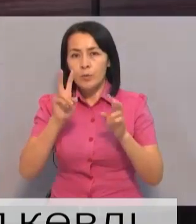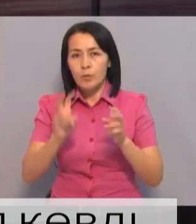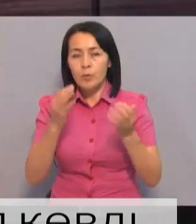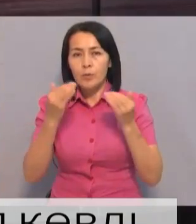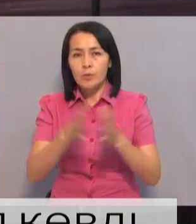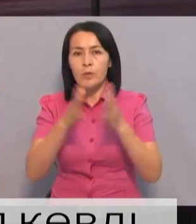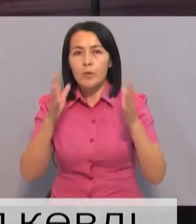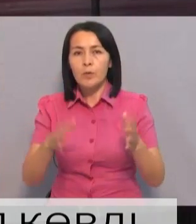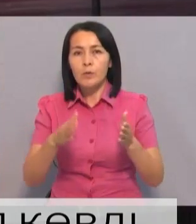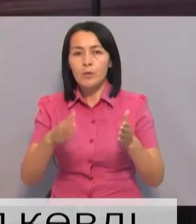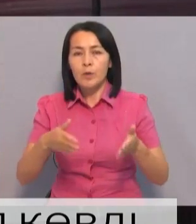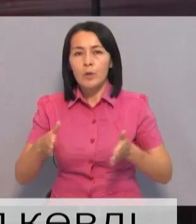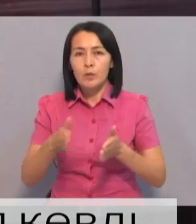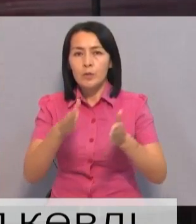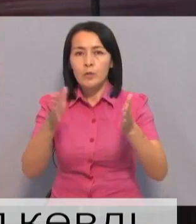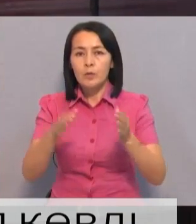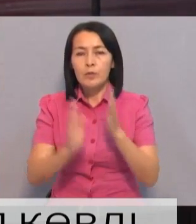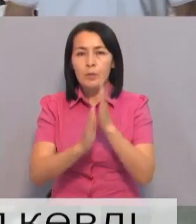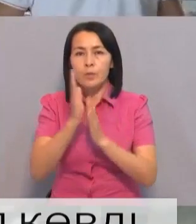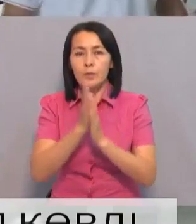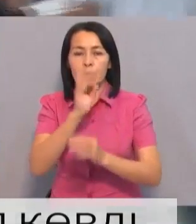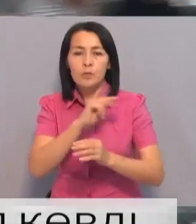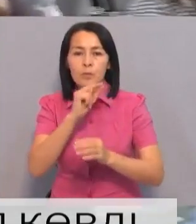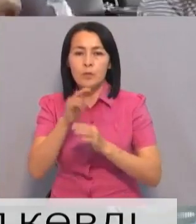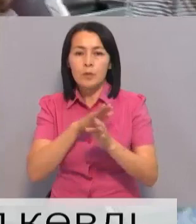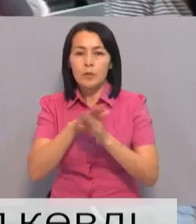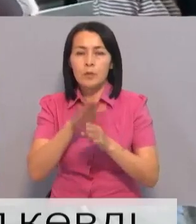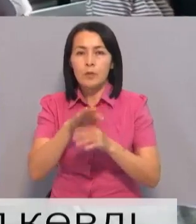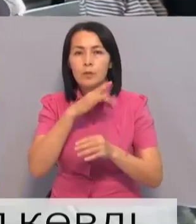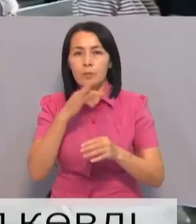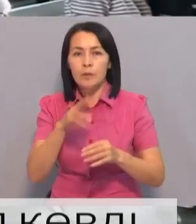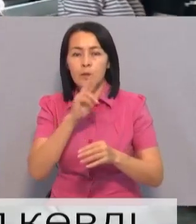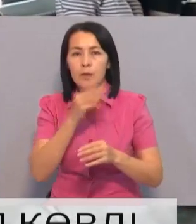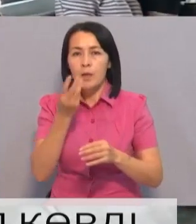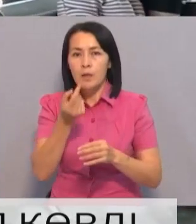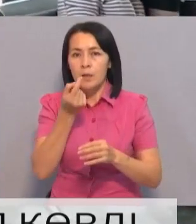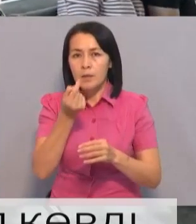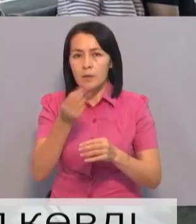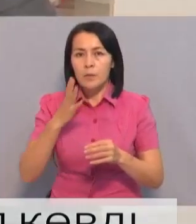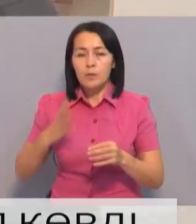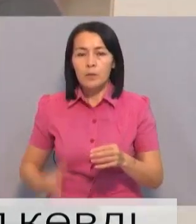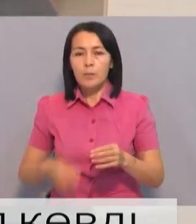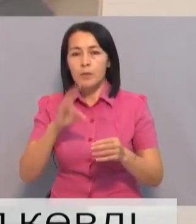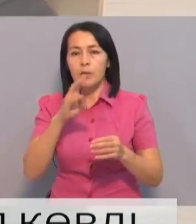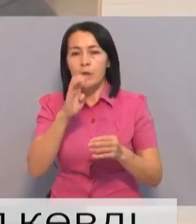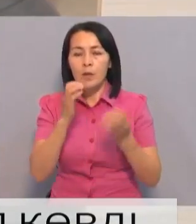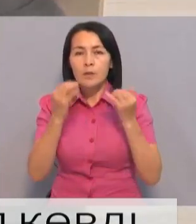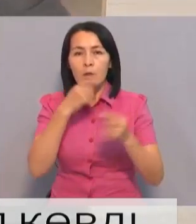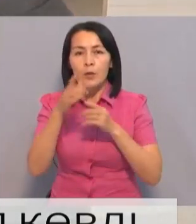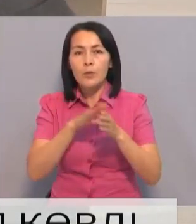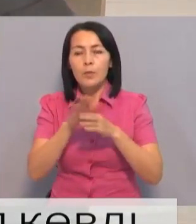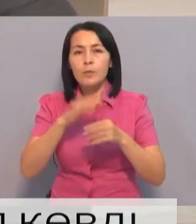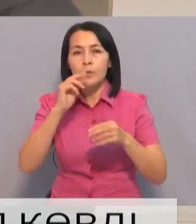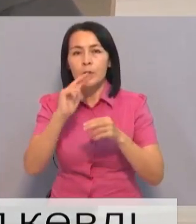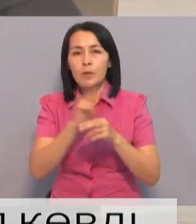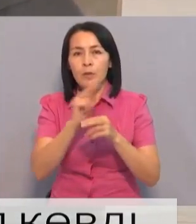жұмыстары жұмыстары жүзілді. Алайда бір әр шаруалар қаражат тапшылығынан тұралап қалды. Нұрал Альмахан ұлының айты ұнша